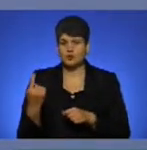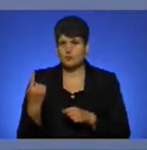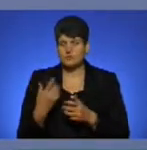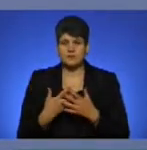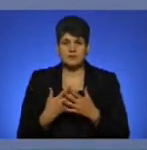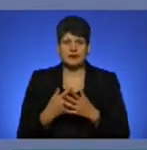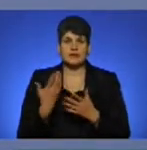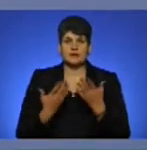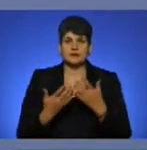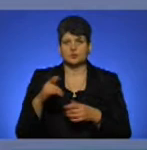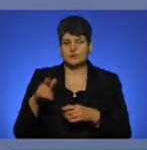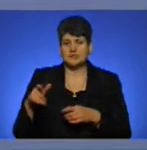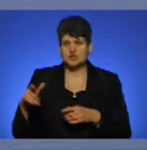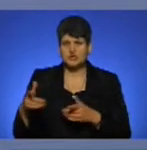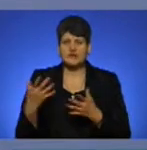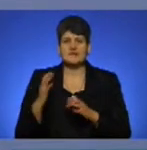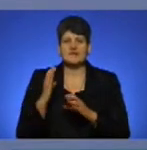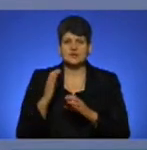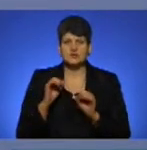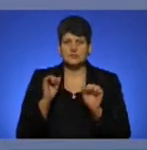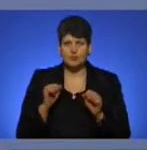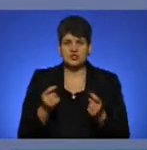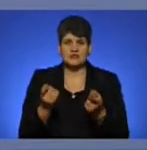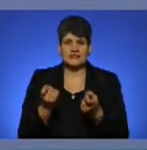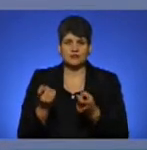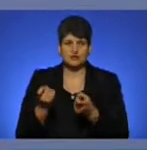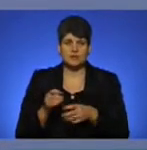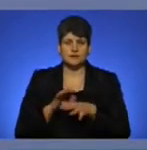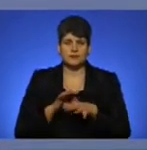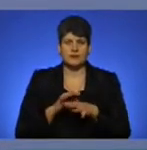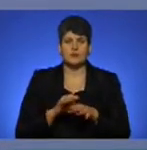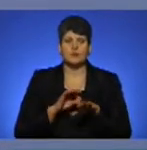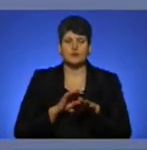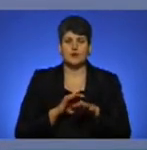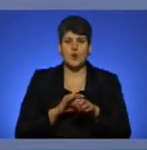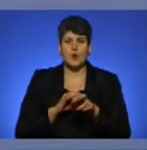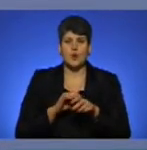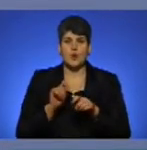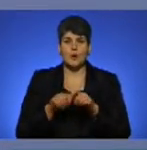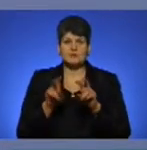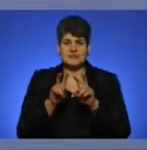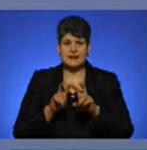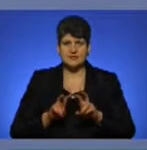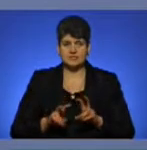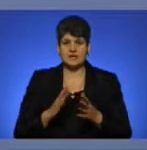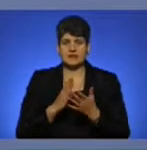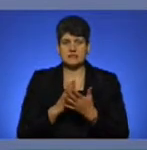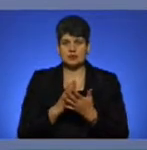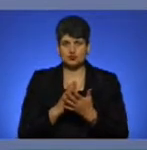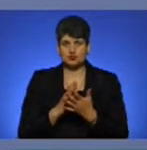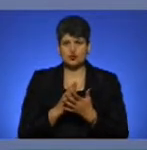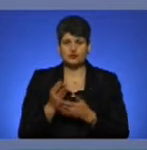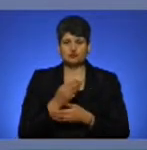пасажир, які вантажі можна залучати. Проводилося обстеження існуючих